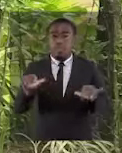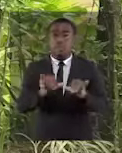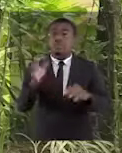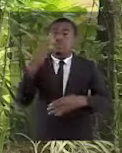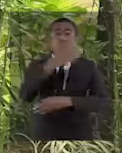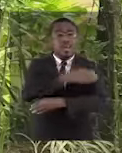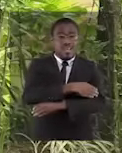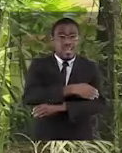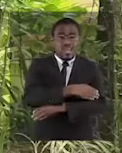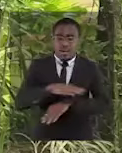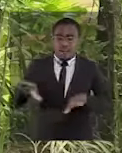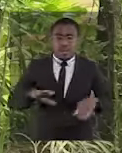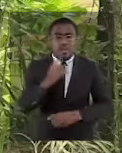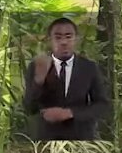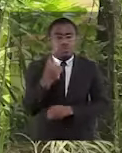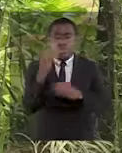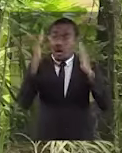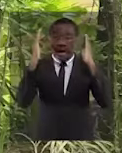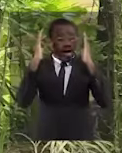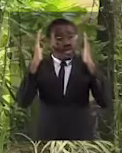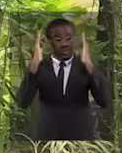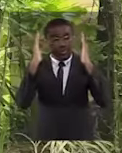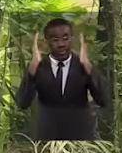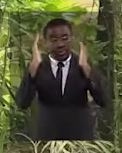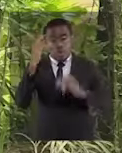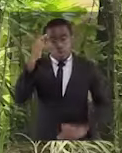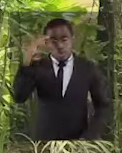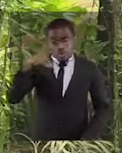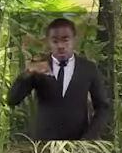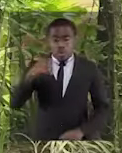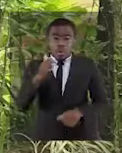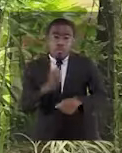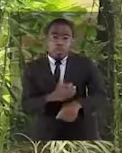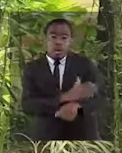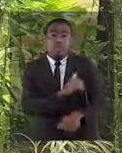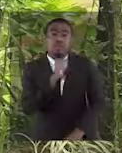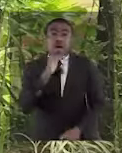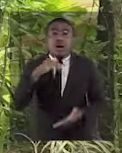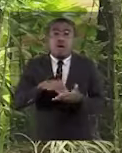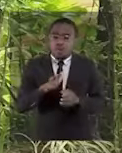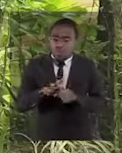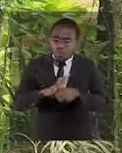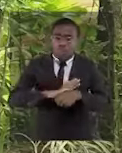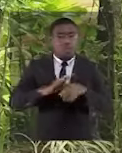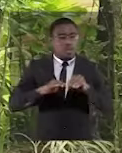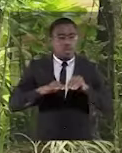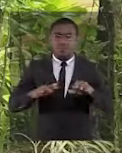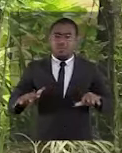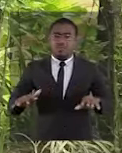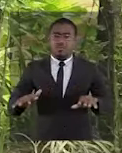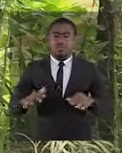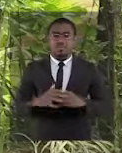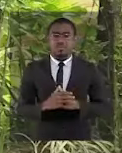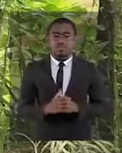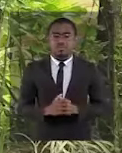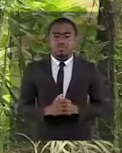vigilants. Tout relâchement risquerait de faire repartir l'épidémie et mettre ainsi à bas des mois d'efforts